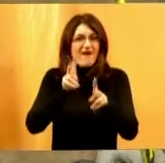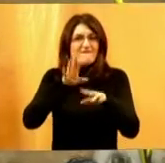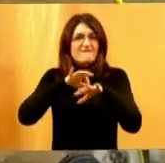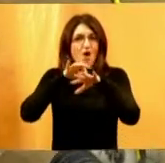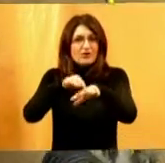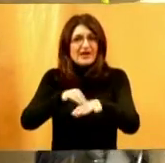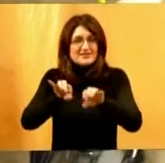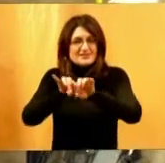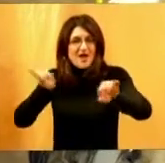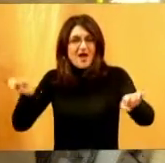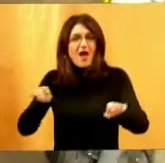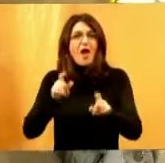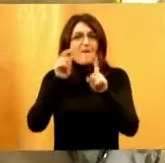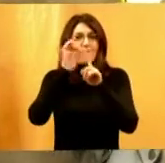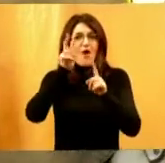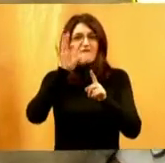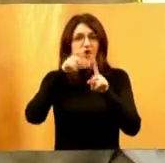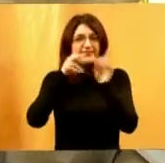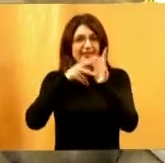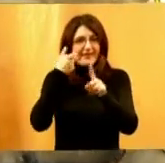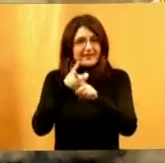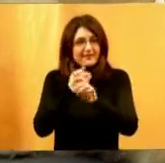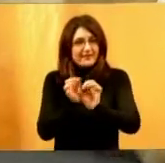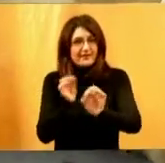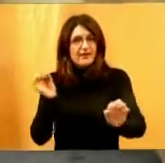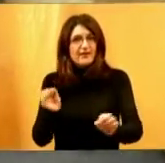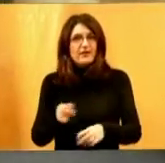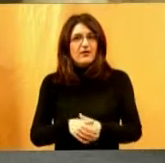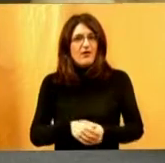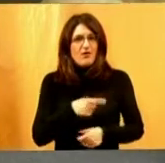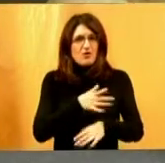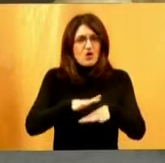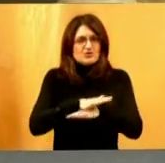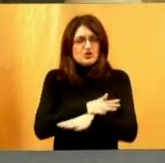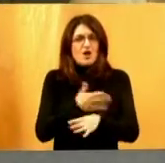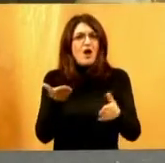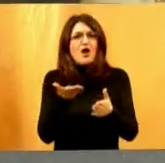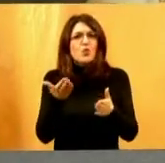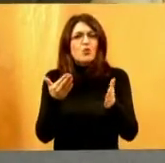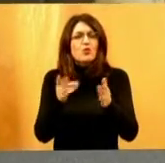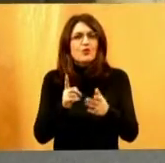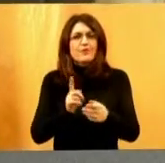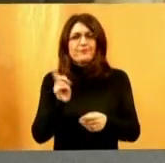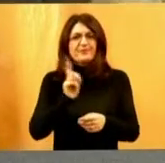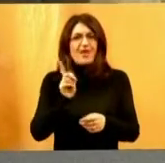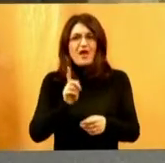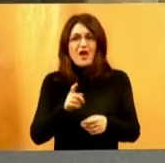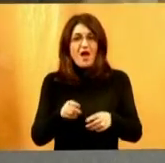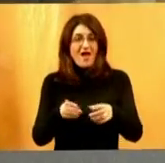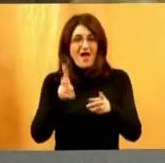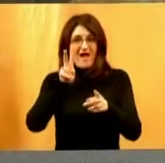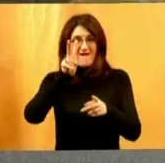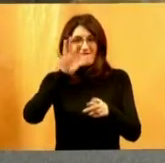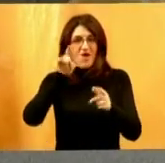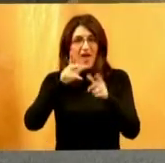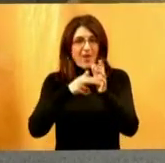Ovo je povodnik. To je povodnik. Oni na ovo vašu osjeća kuda? Ne. Na volanu ja osjećam